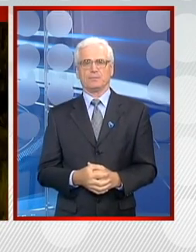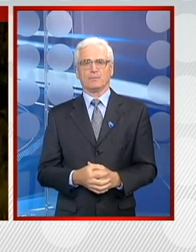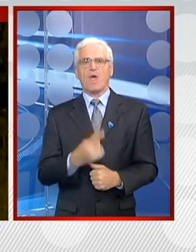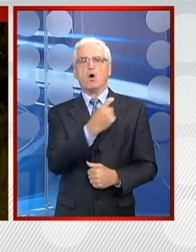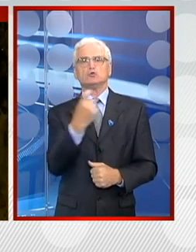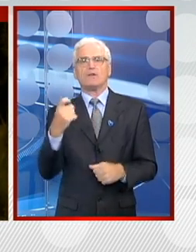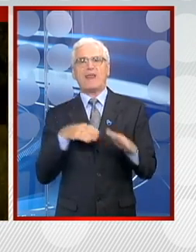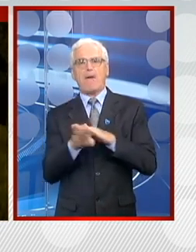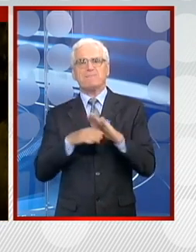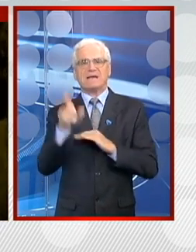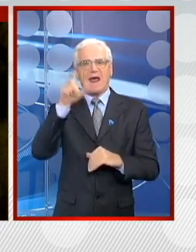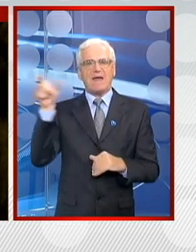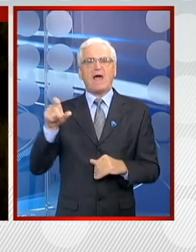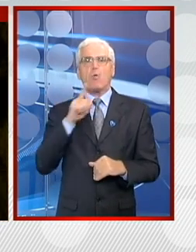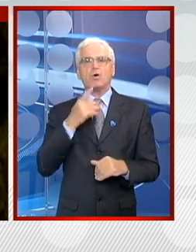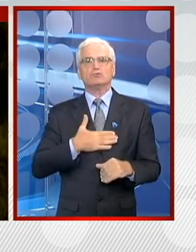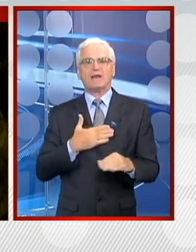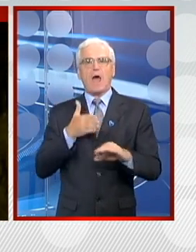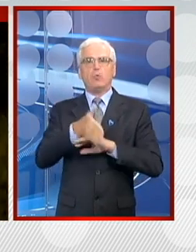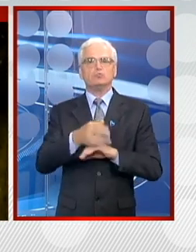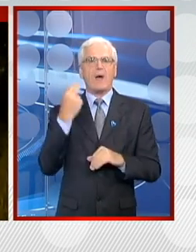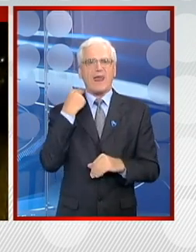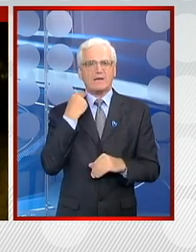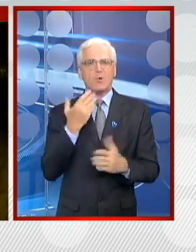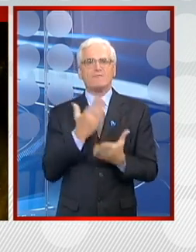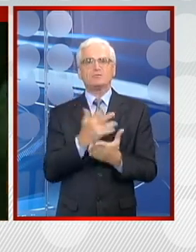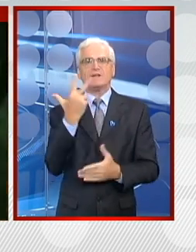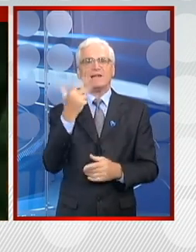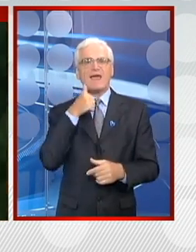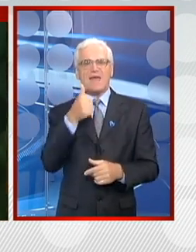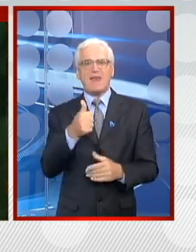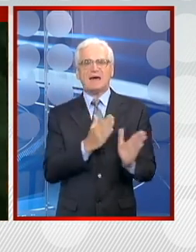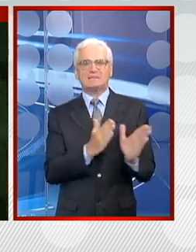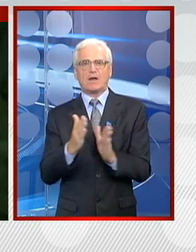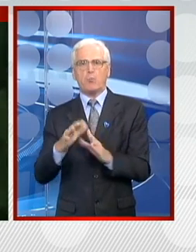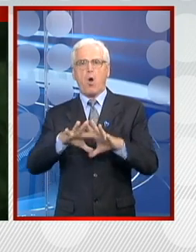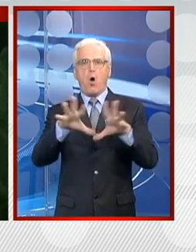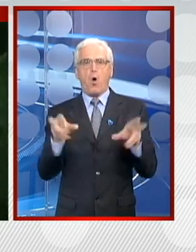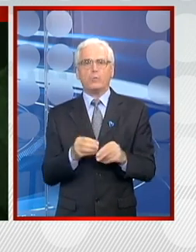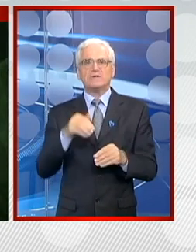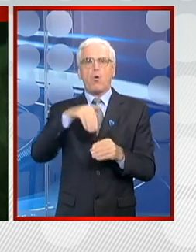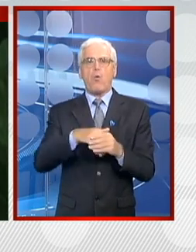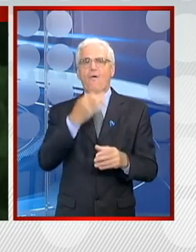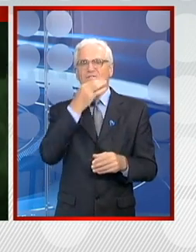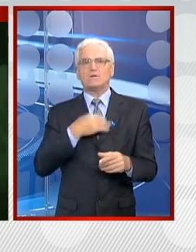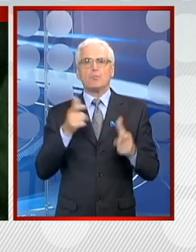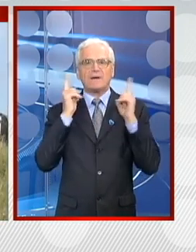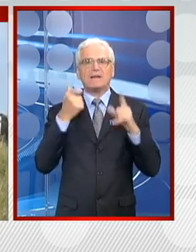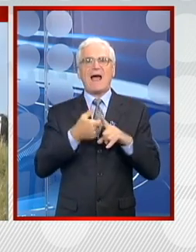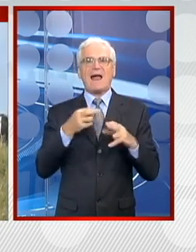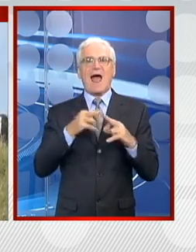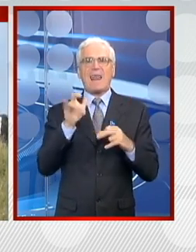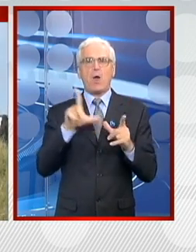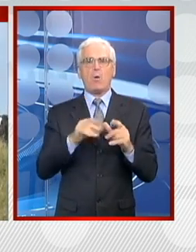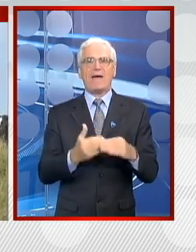Stotine migranata koji žele da uđu u Veliku Britaniju već treći dan za redom okupljaju se u francuskom gradu